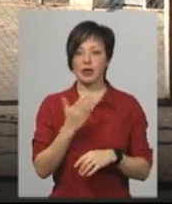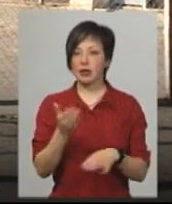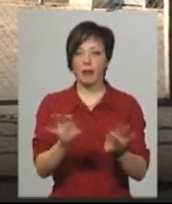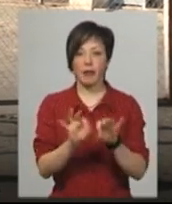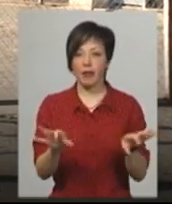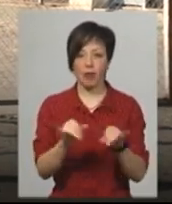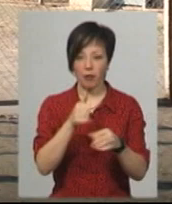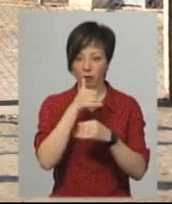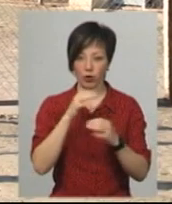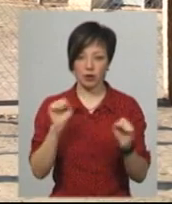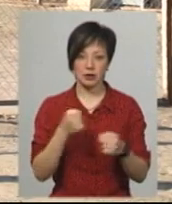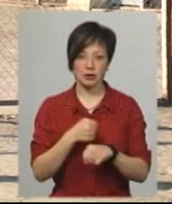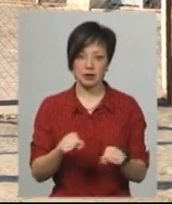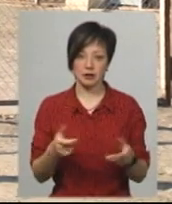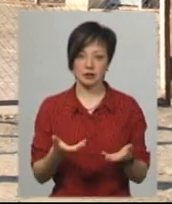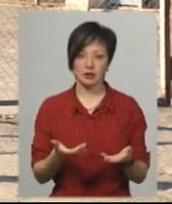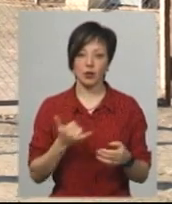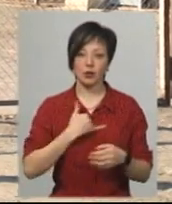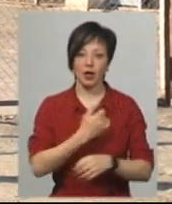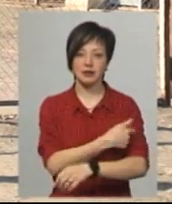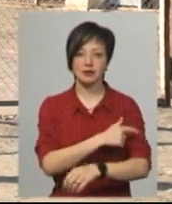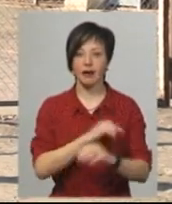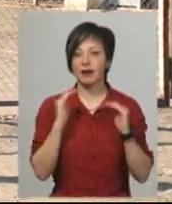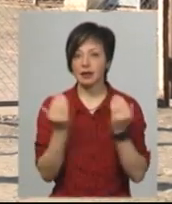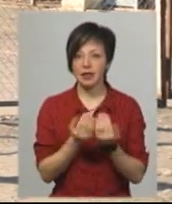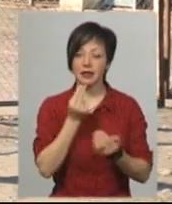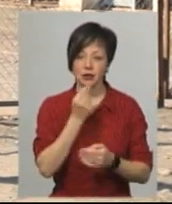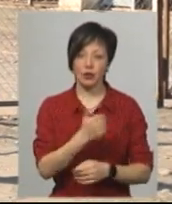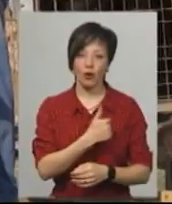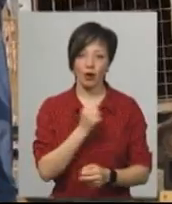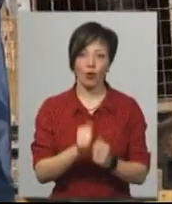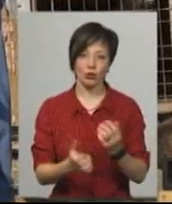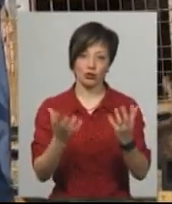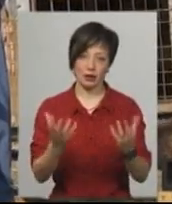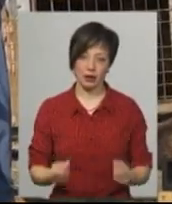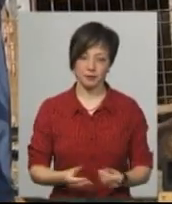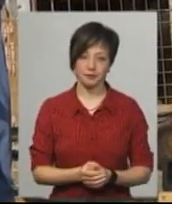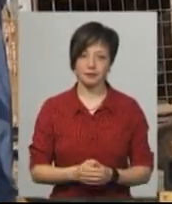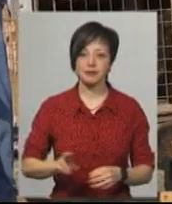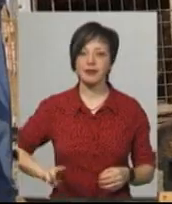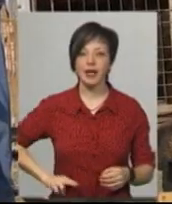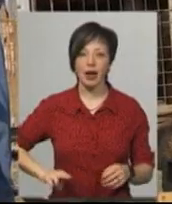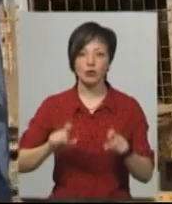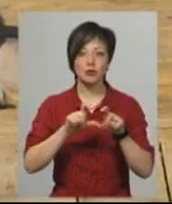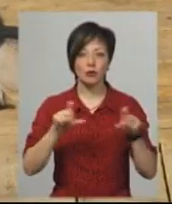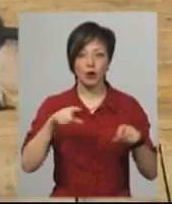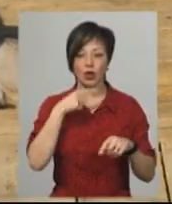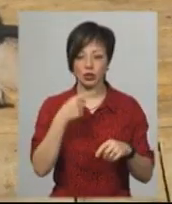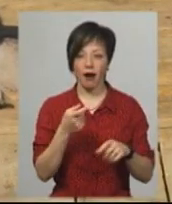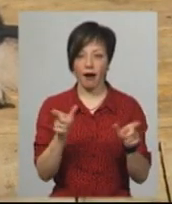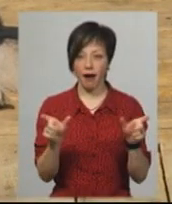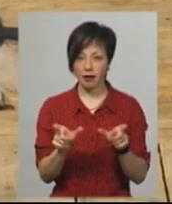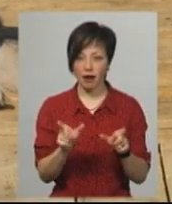поясни, що в нас карантин. Їсти вони хочуть кожен день. Директор притулку розповідає, під час карантину